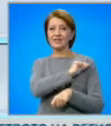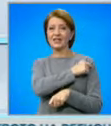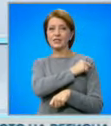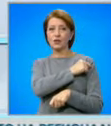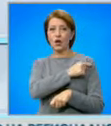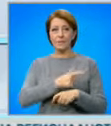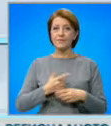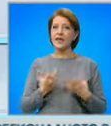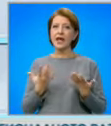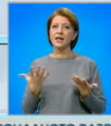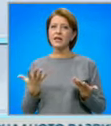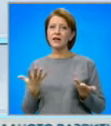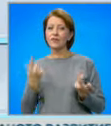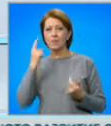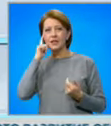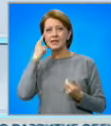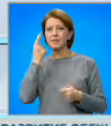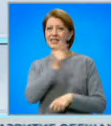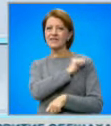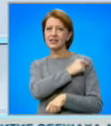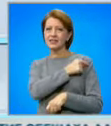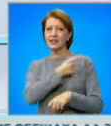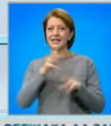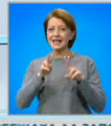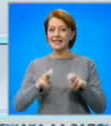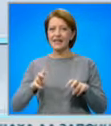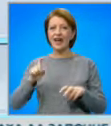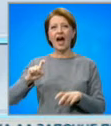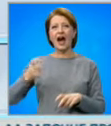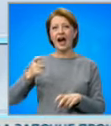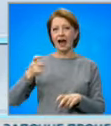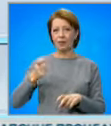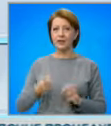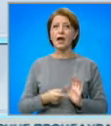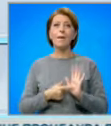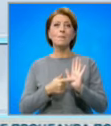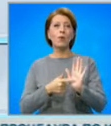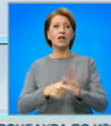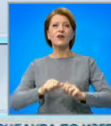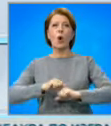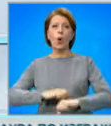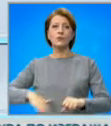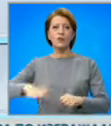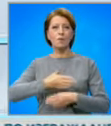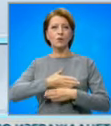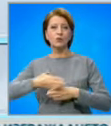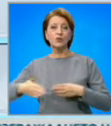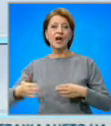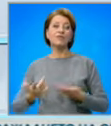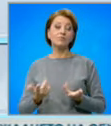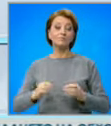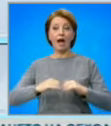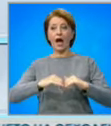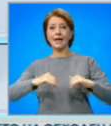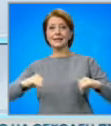И какви са нагласите към вакцините, изследване на Gallup International показва, че в обществото ни продължава силното разделение по въпроса за